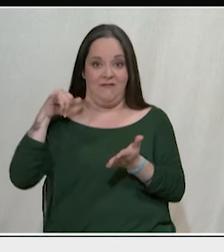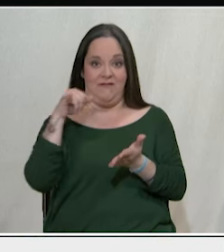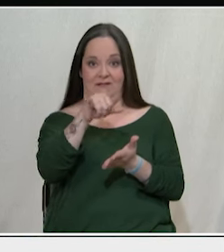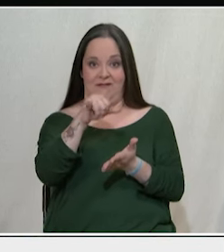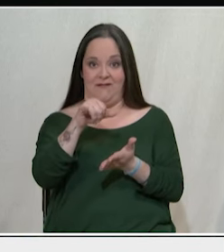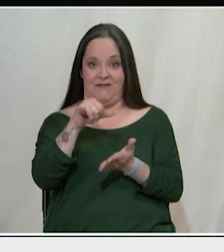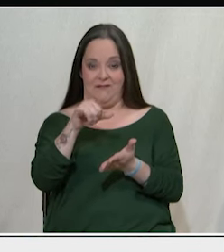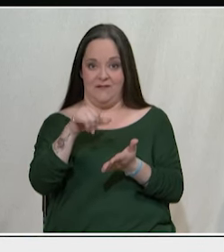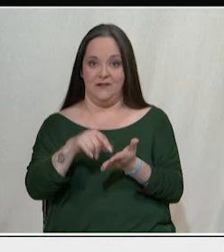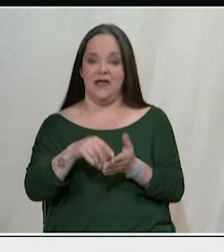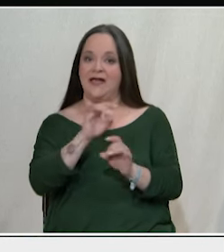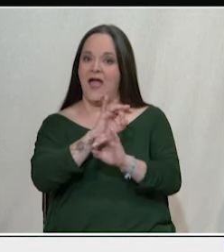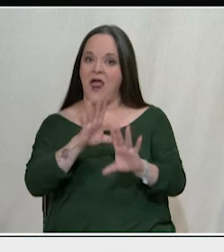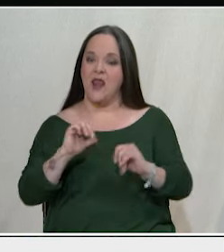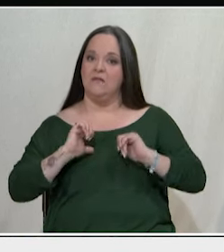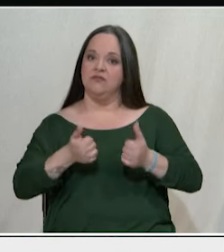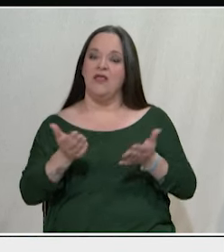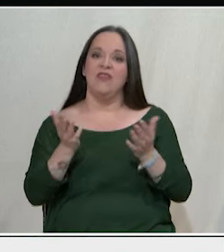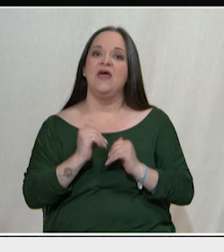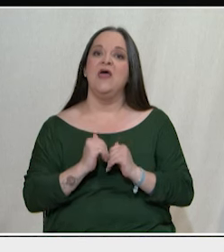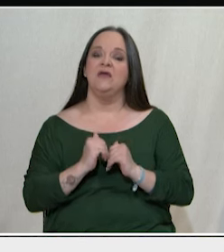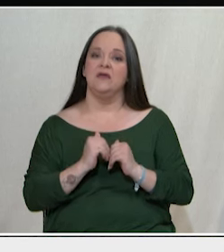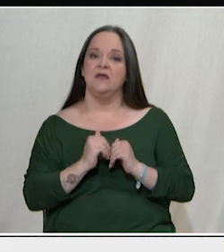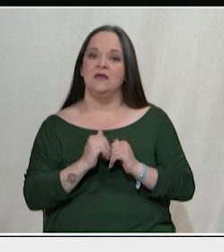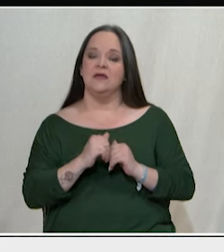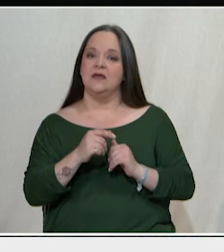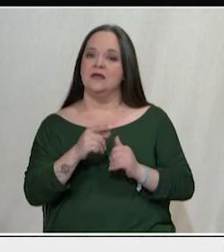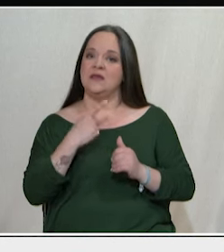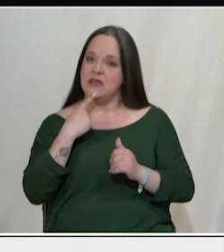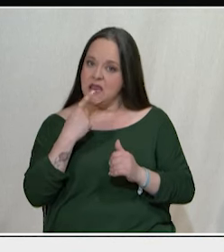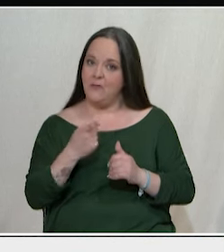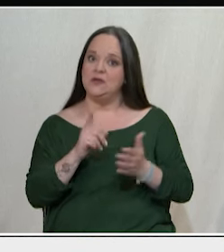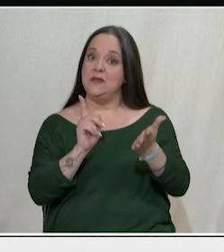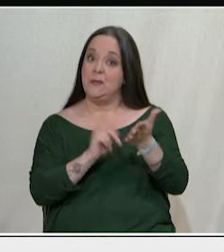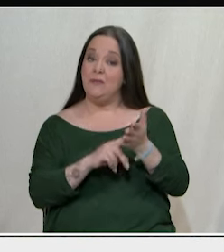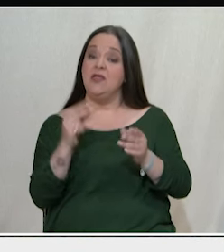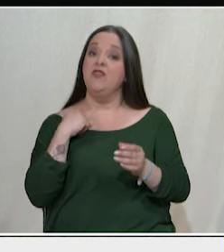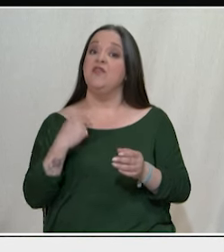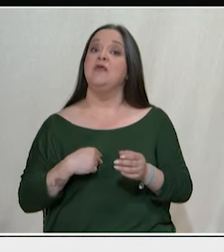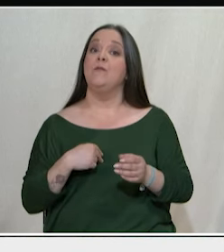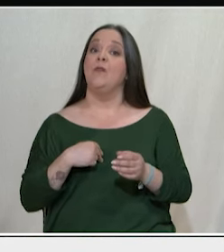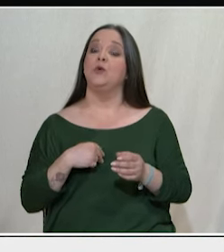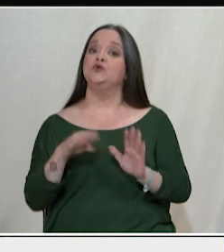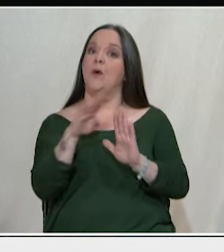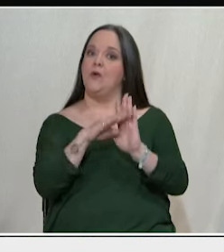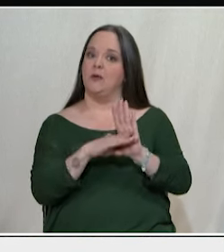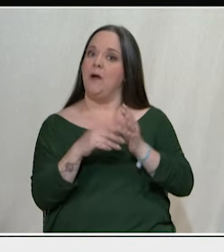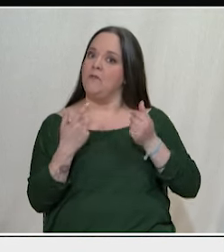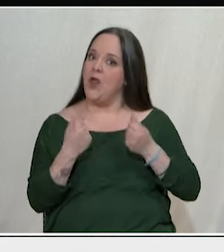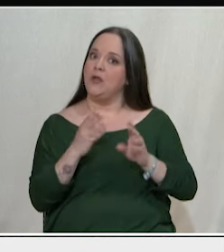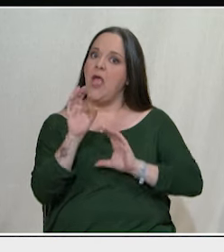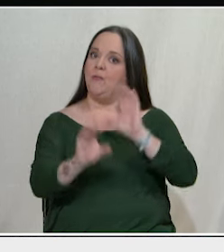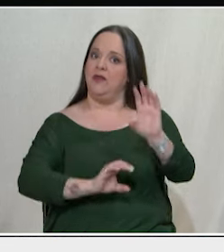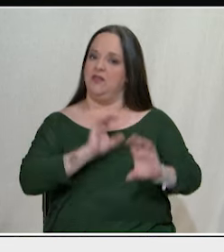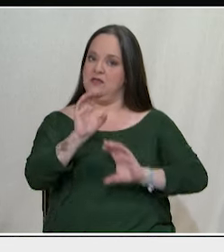τράπεζες και κανένας δεν τουλμάει να πει ότι πρέπει να γίνει ένα δημόσιο πρόγραμμα παραγωγικών επενδύσεων στον τομέα της